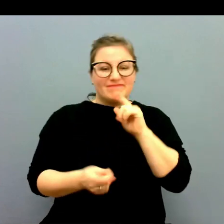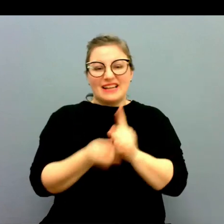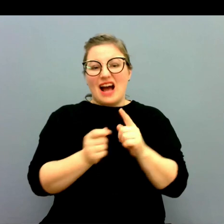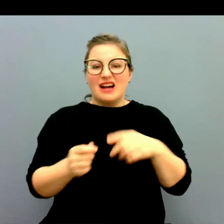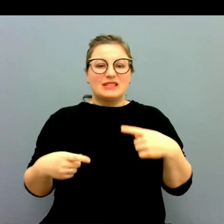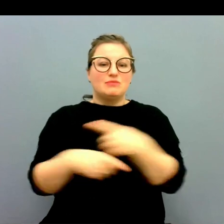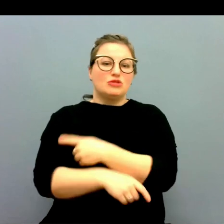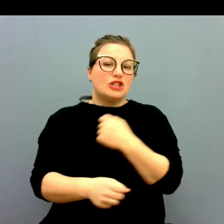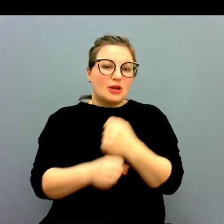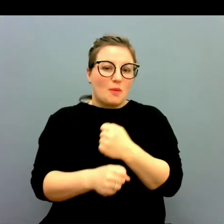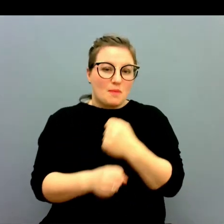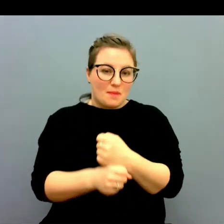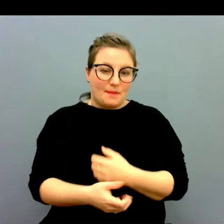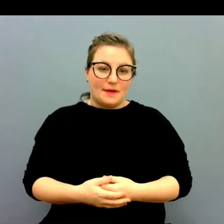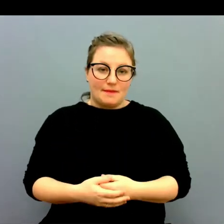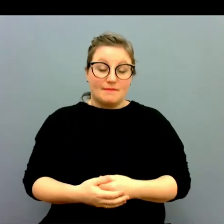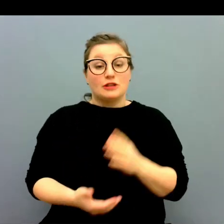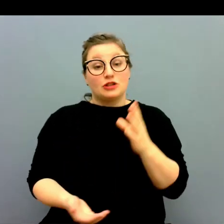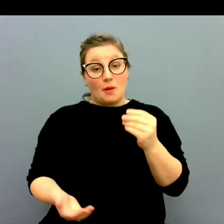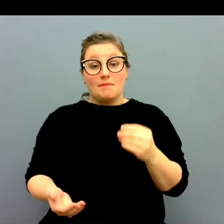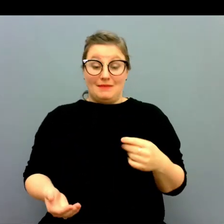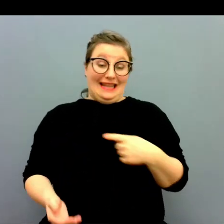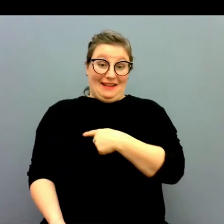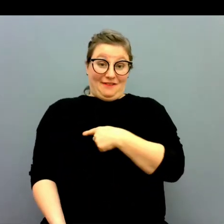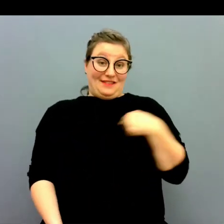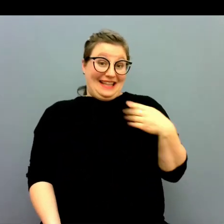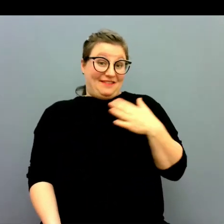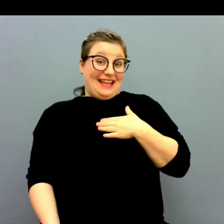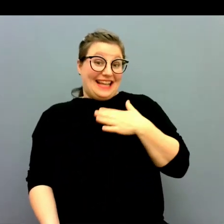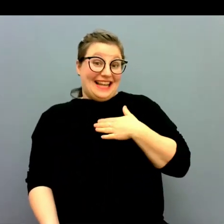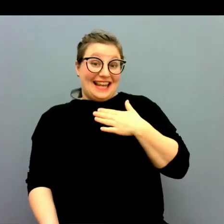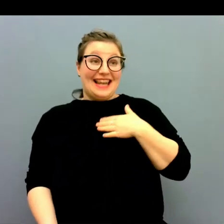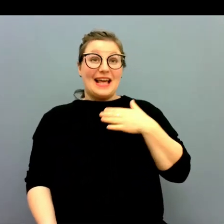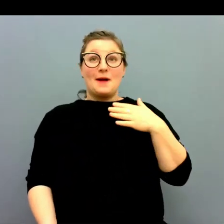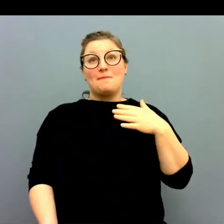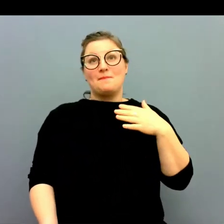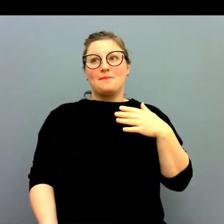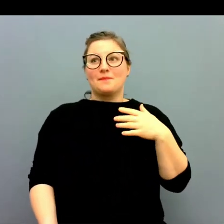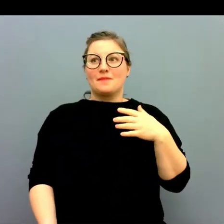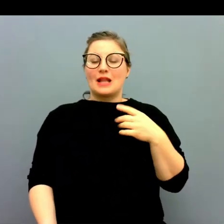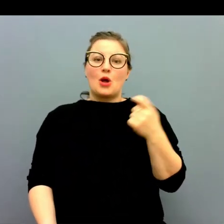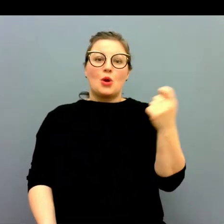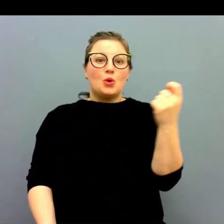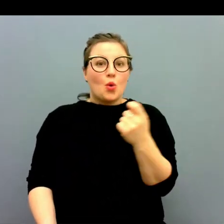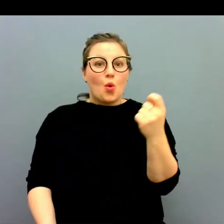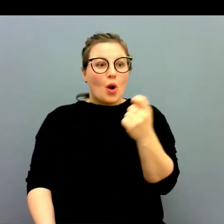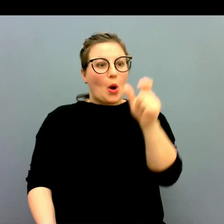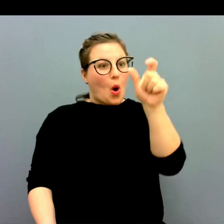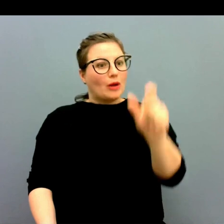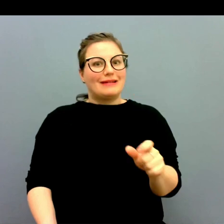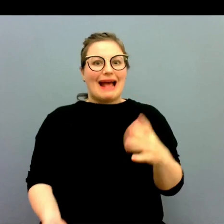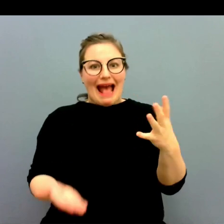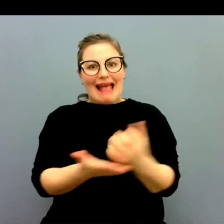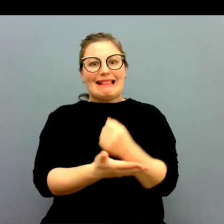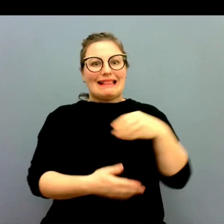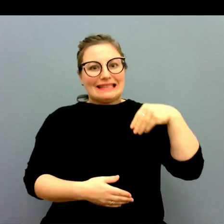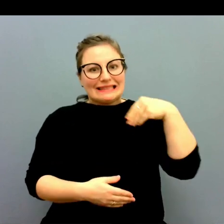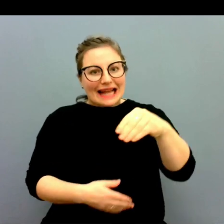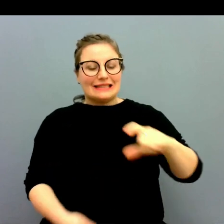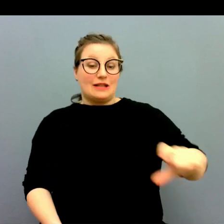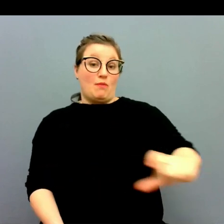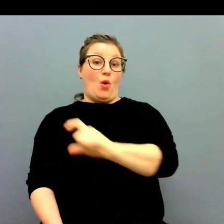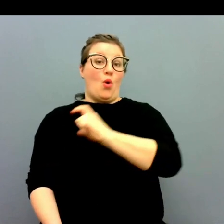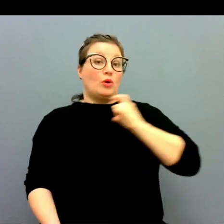på att byta jobb. Så att ja, vi vill ju att någon äntligen kanske satsar på oss.